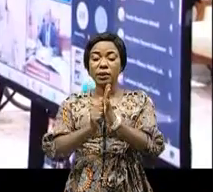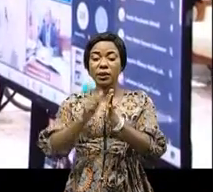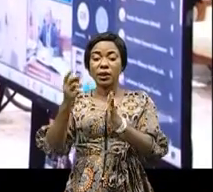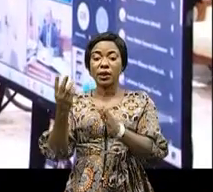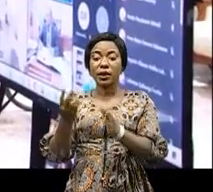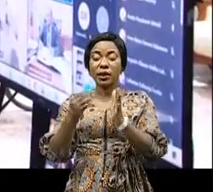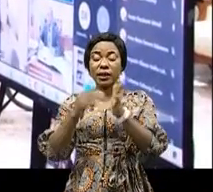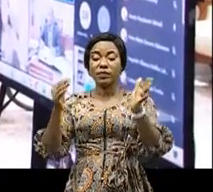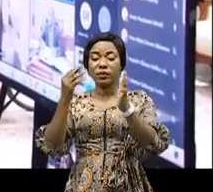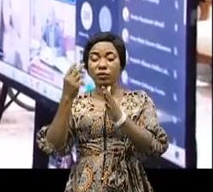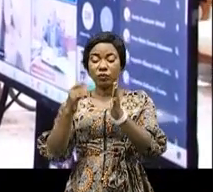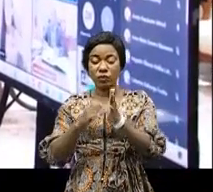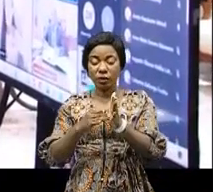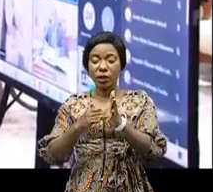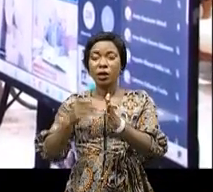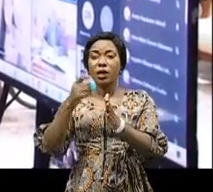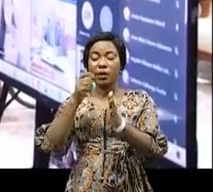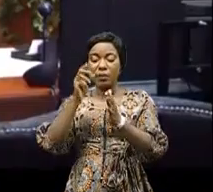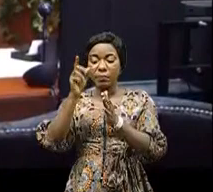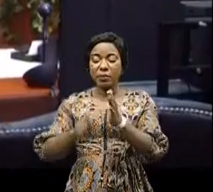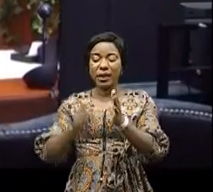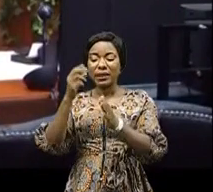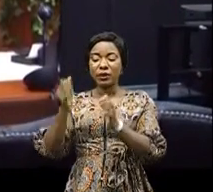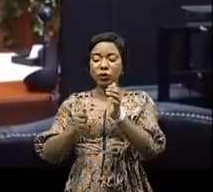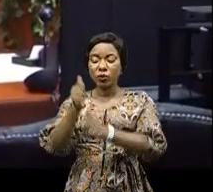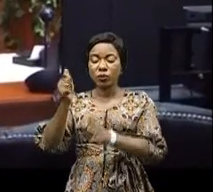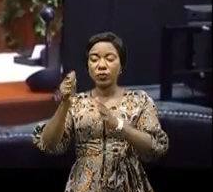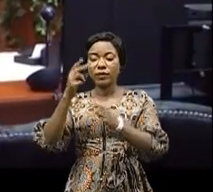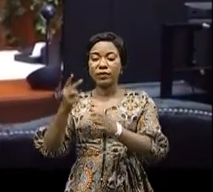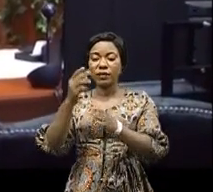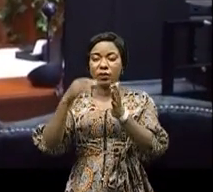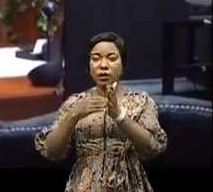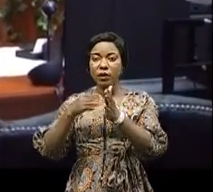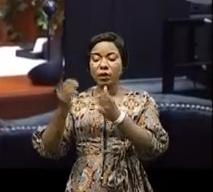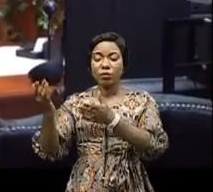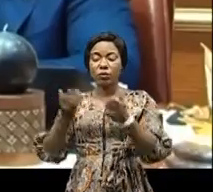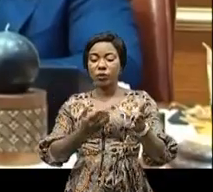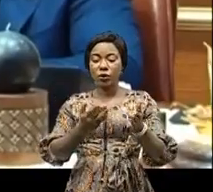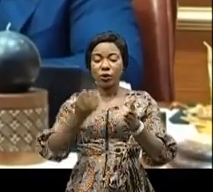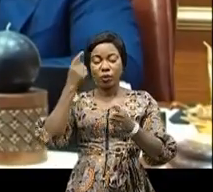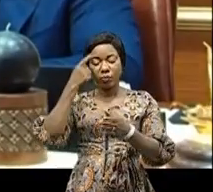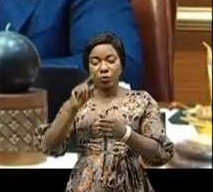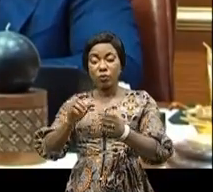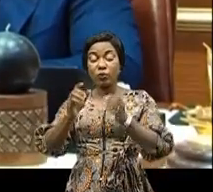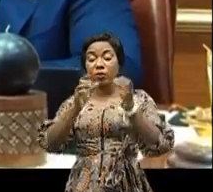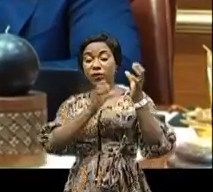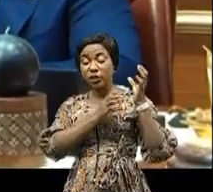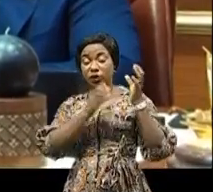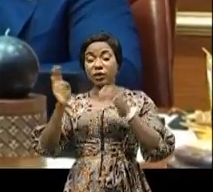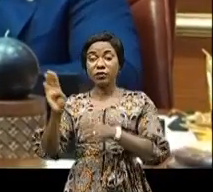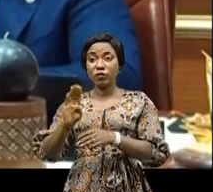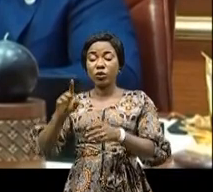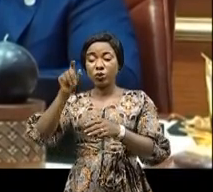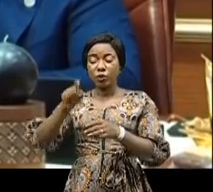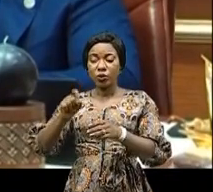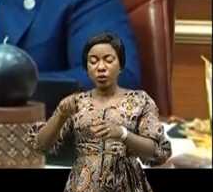'article 92 de la loi numéro 011-2002 du 29 août 2002 portant côte forestier impose une limite